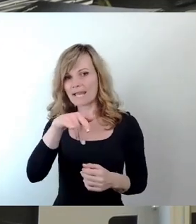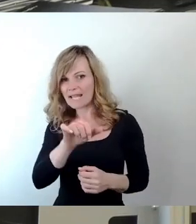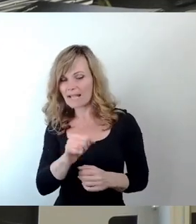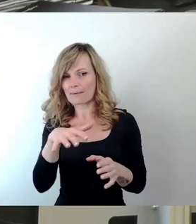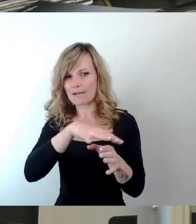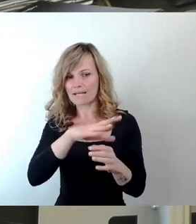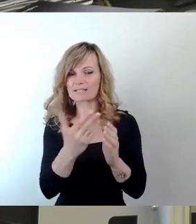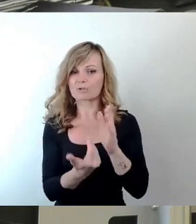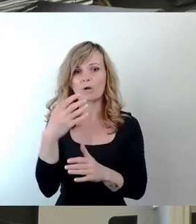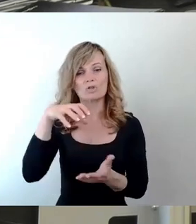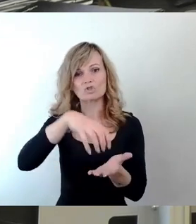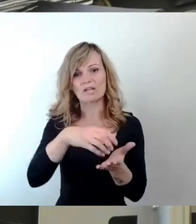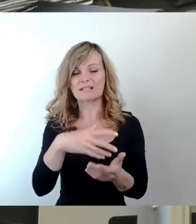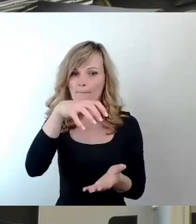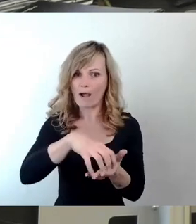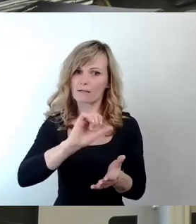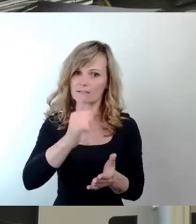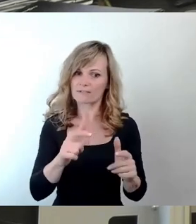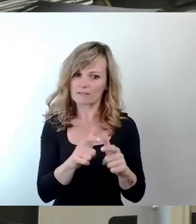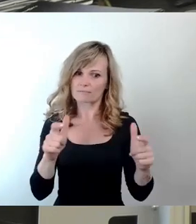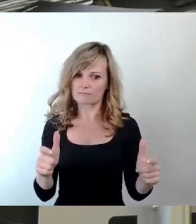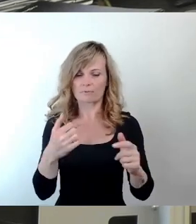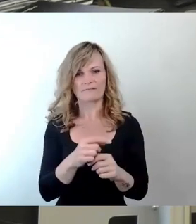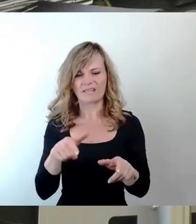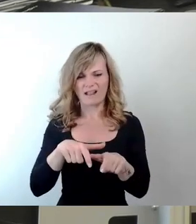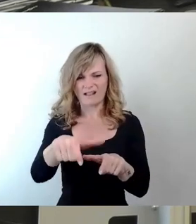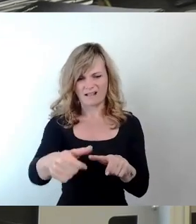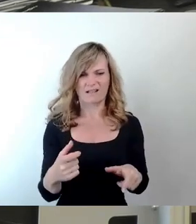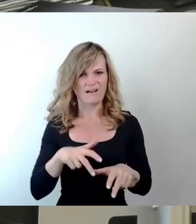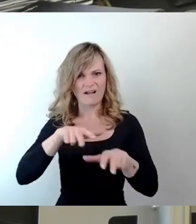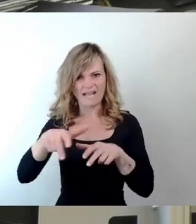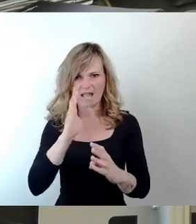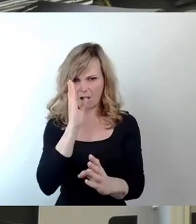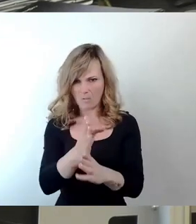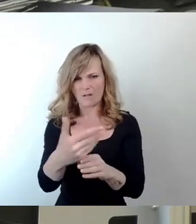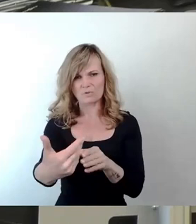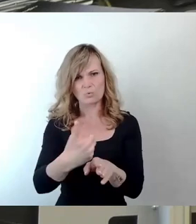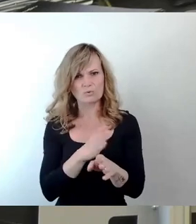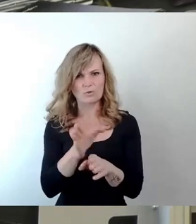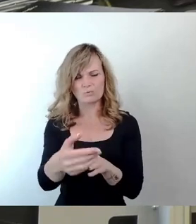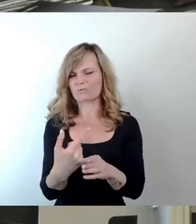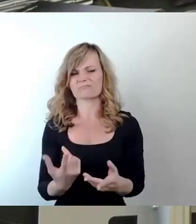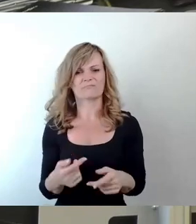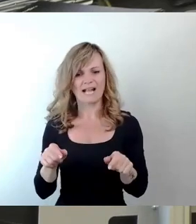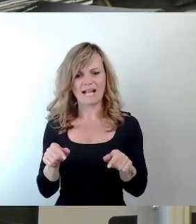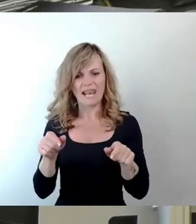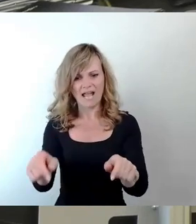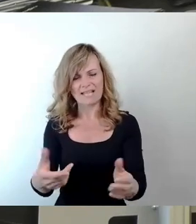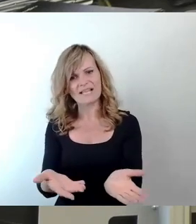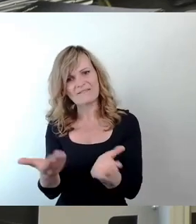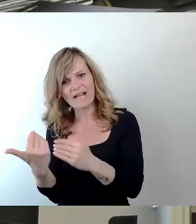Markt zu haben, der eben nicht vom Verkehr zerschnitten ist? Dort werden uns Lösungen gebracht, Gleise entfernt oder extra